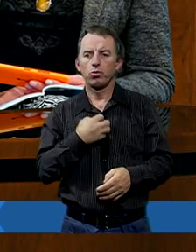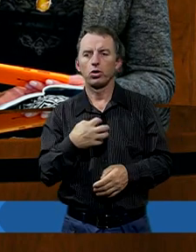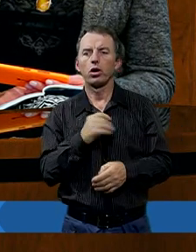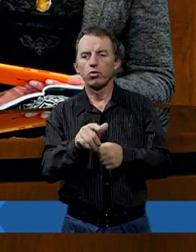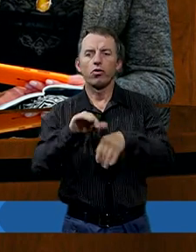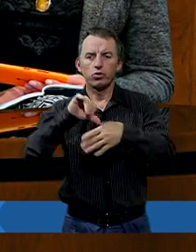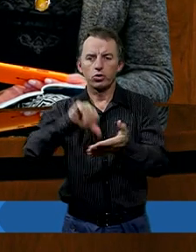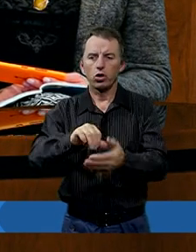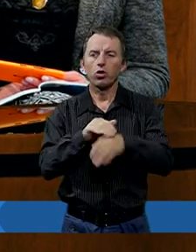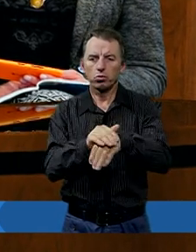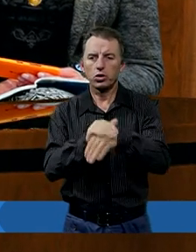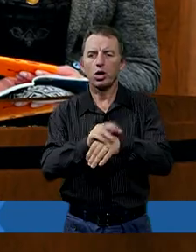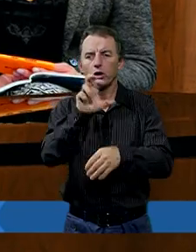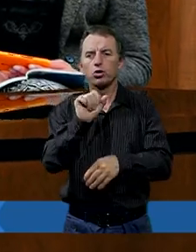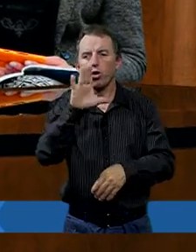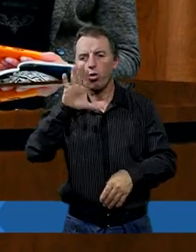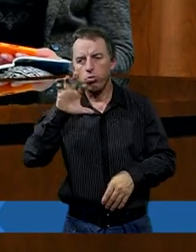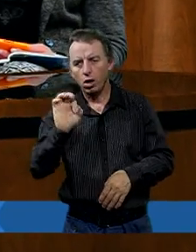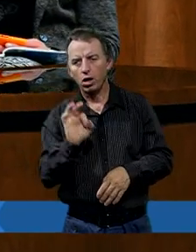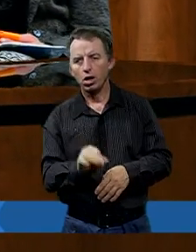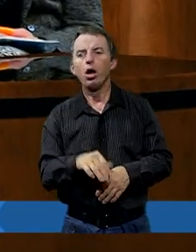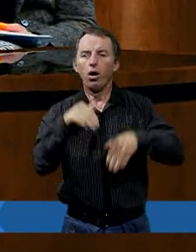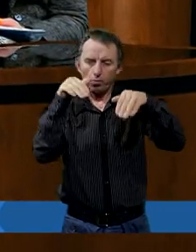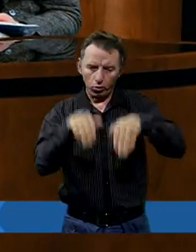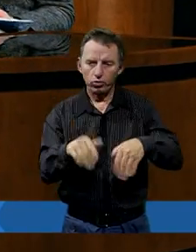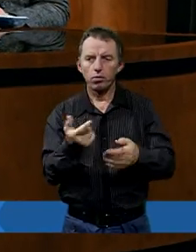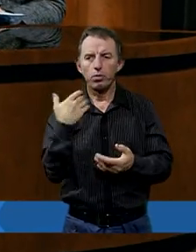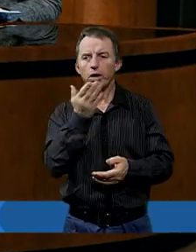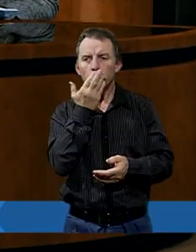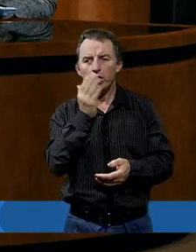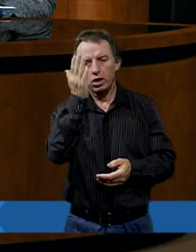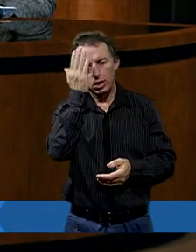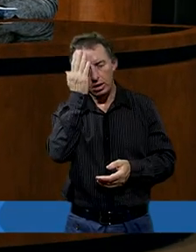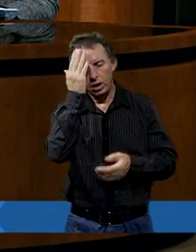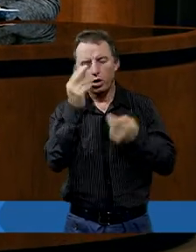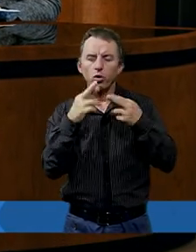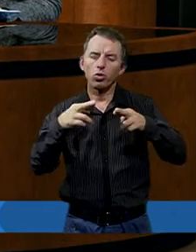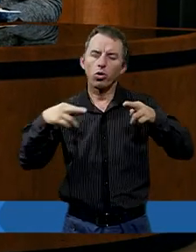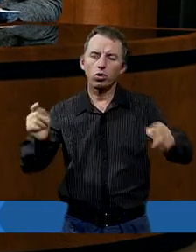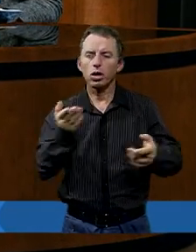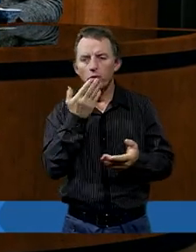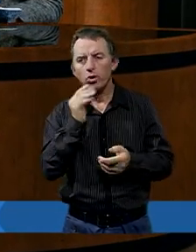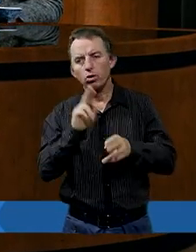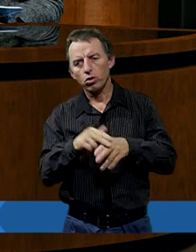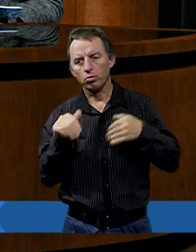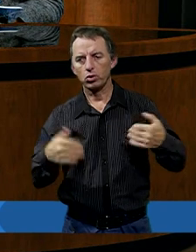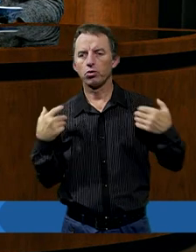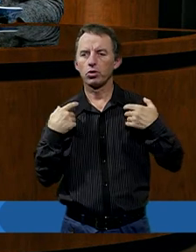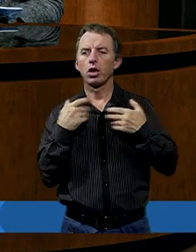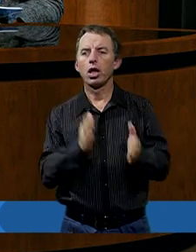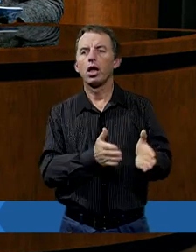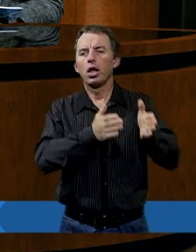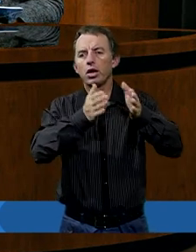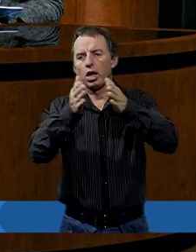tych przyjaciół Hioba. Oni mówili bardzo dobrze, czytając ich różne mowy, zresztą to będziemy na pewno w